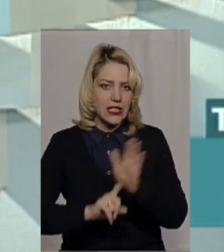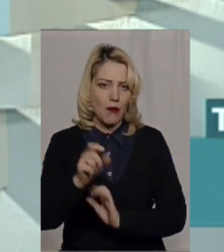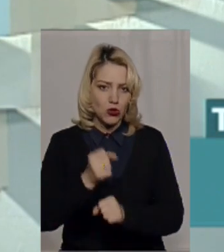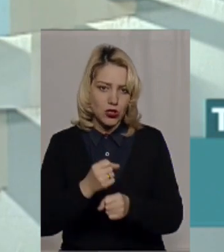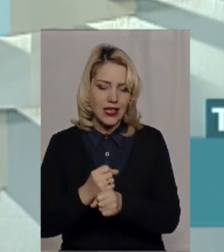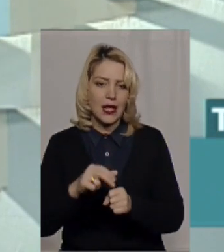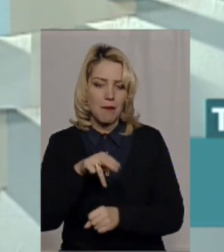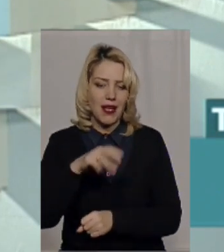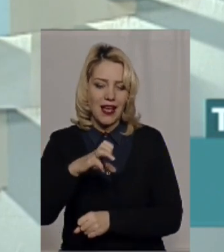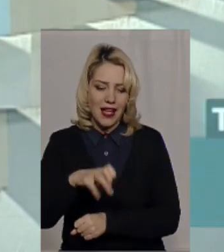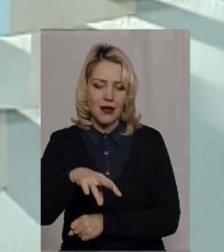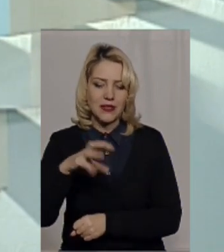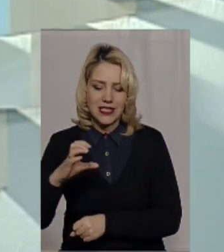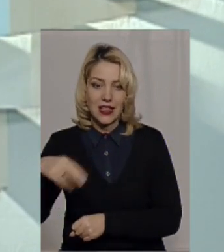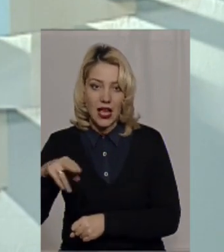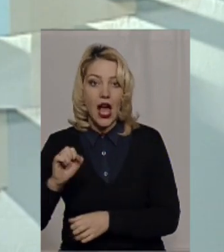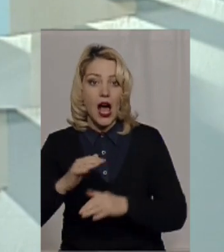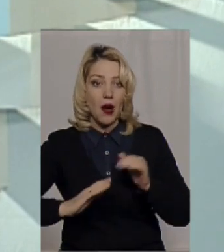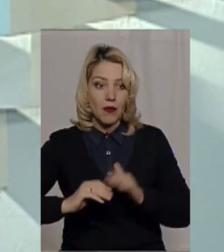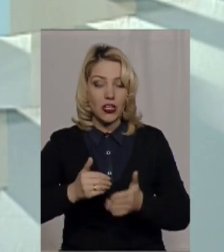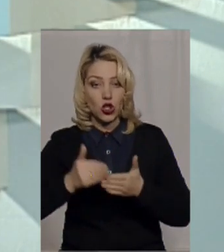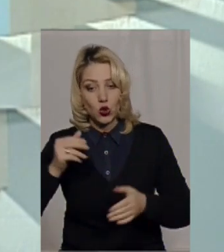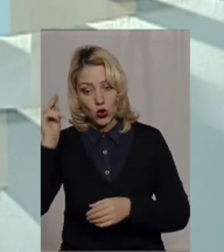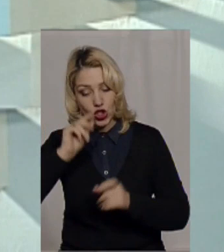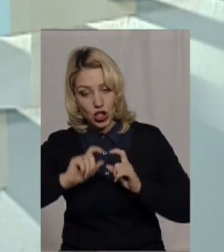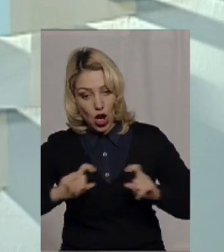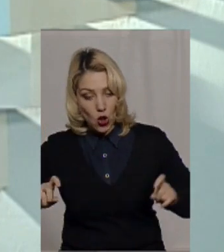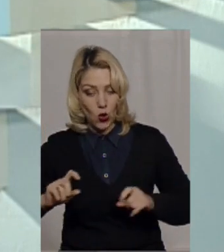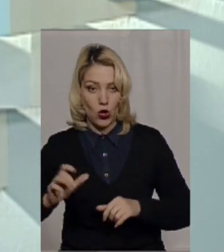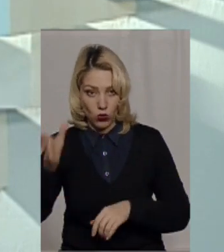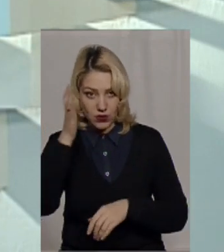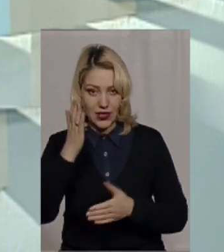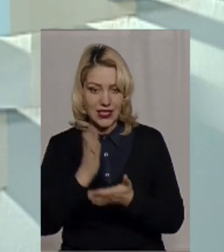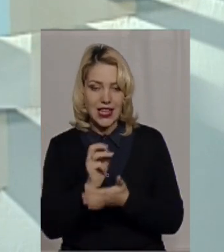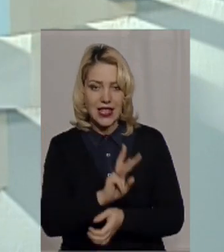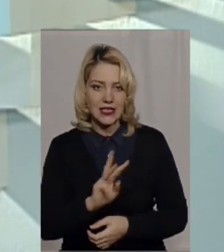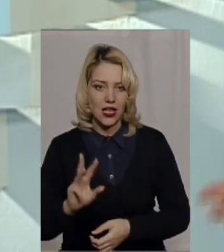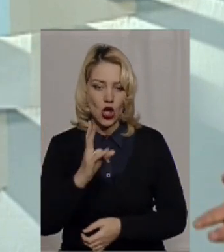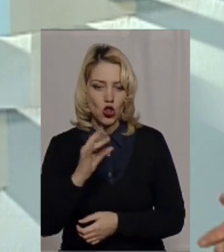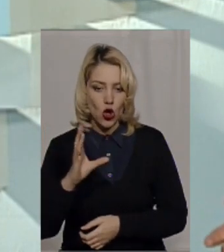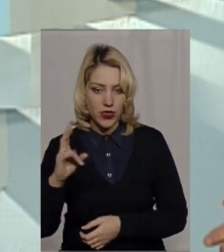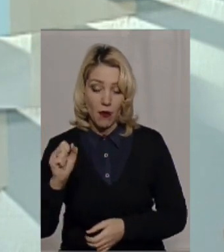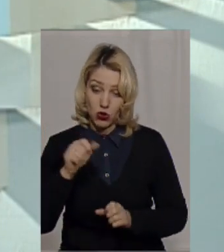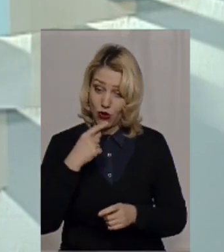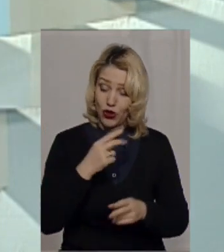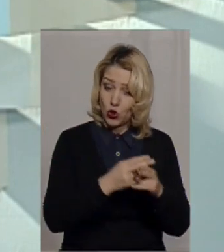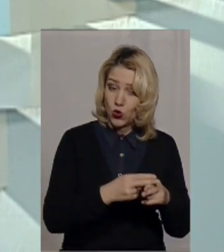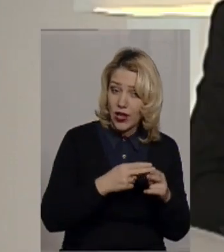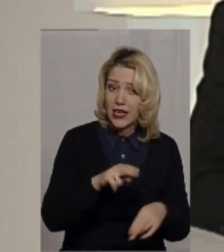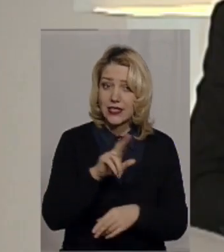а практика дошкільної освіти знаходиться на сайті МОНа. Ми можемо говорити про Дунаївці і Чемірівці,